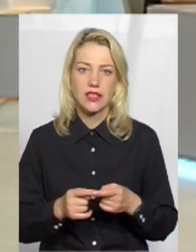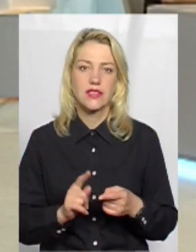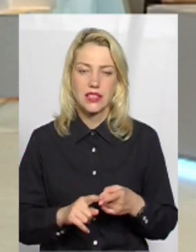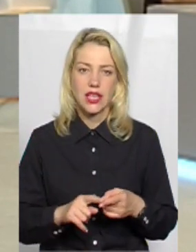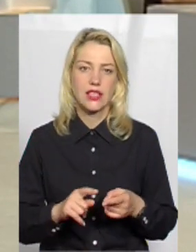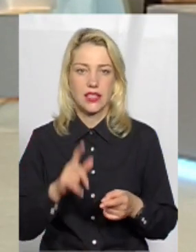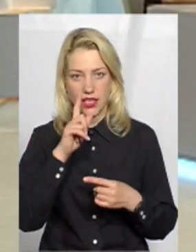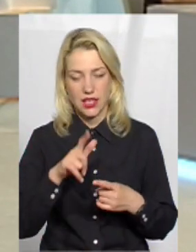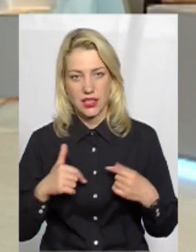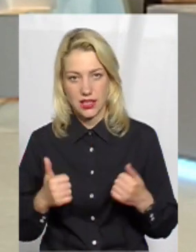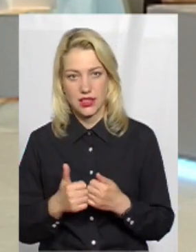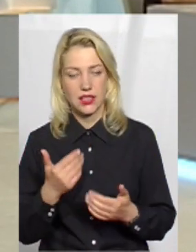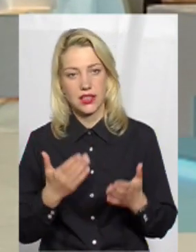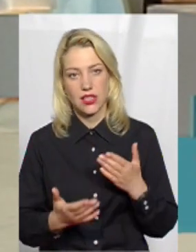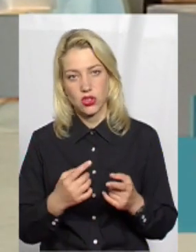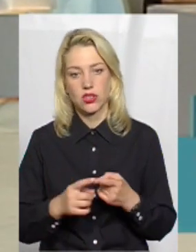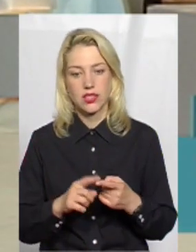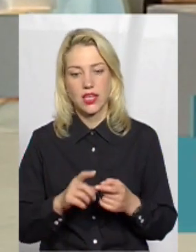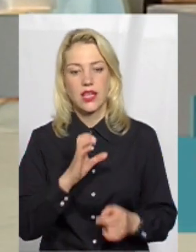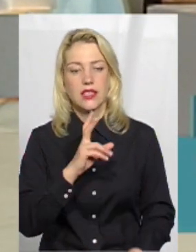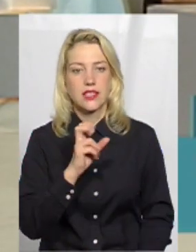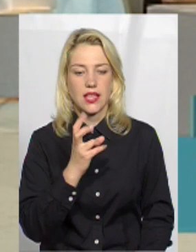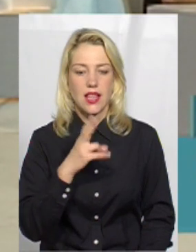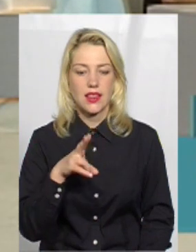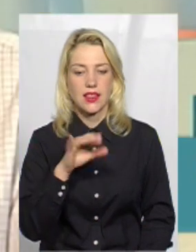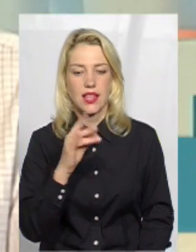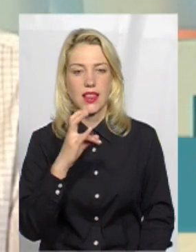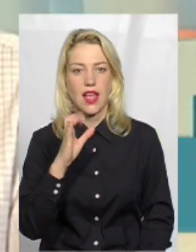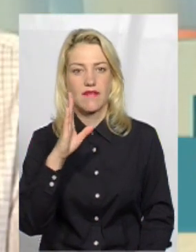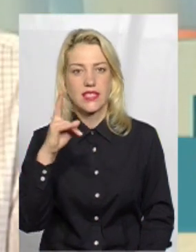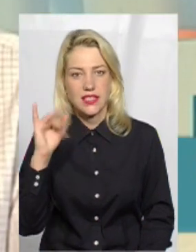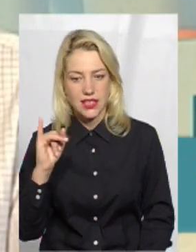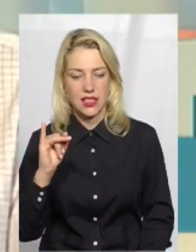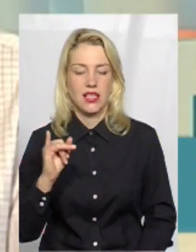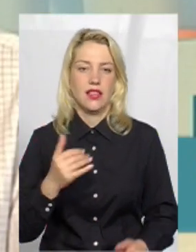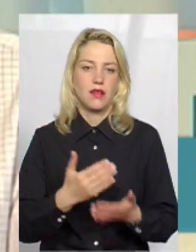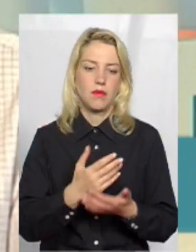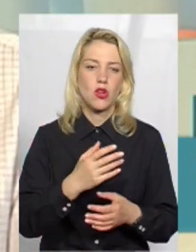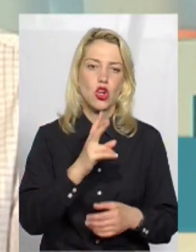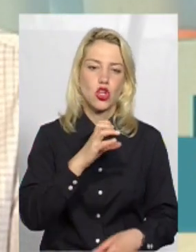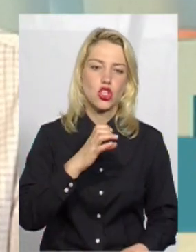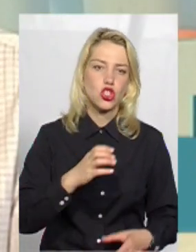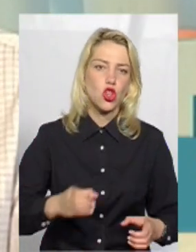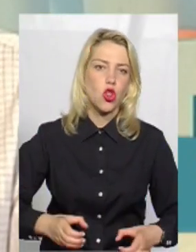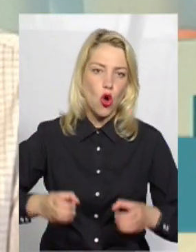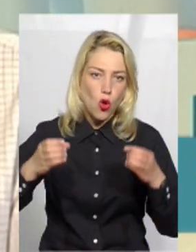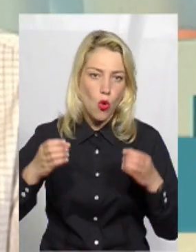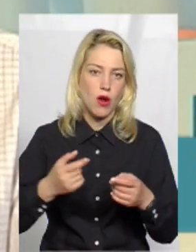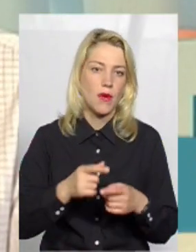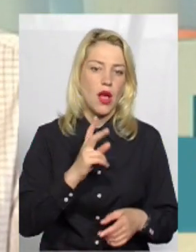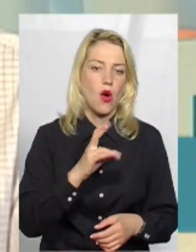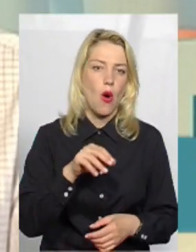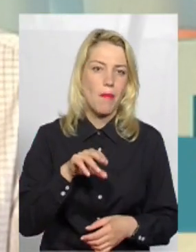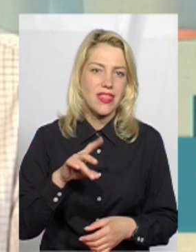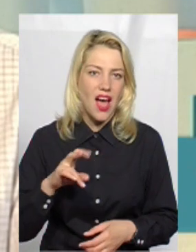цієї самої країни. Ну, якщо це скандинавські країни, так, якийсь Стокгольм чи Копенгаген, то ти розумієш,